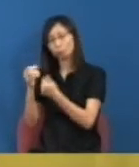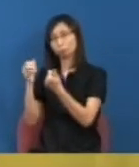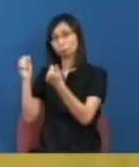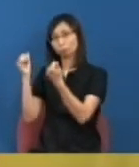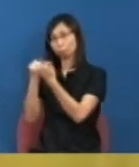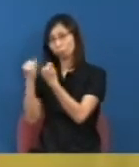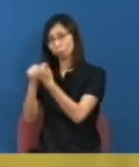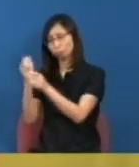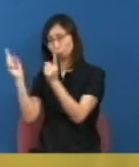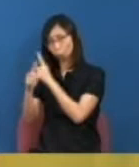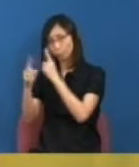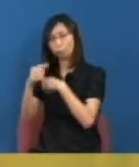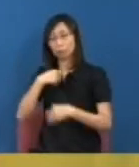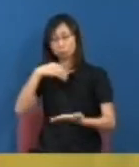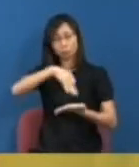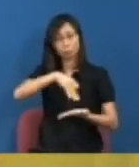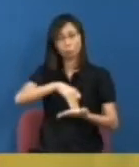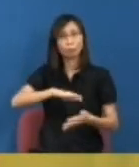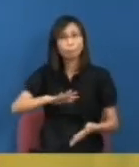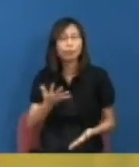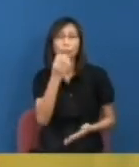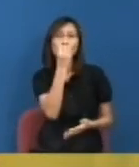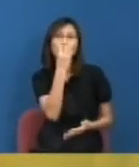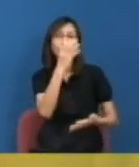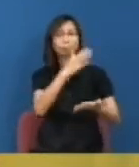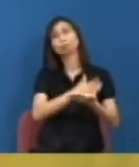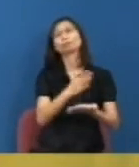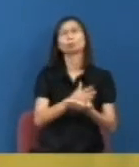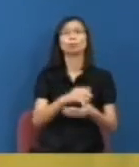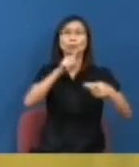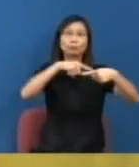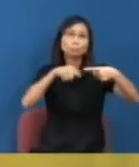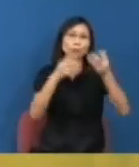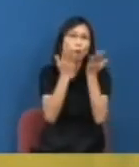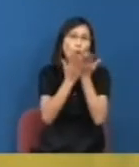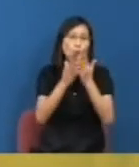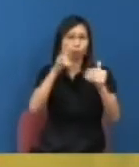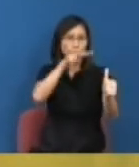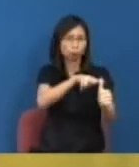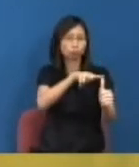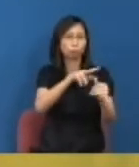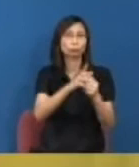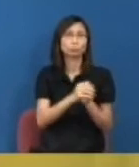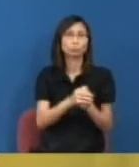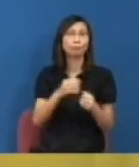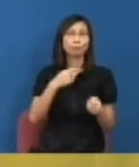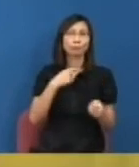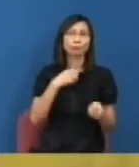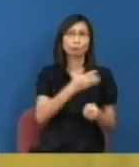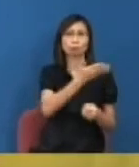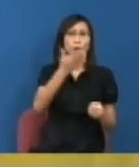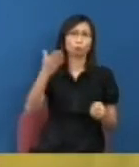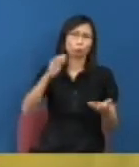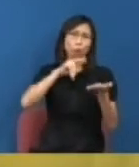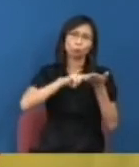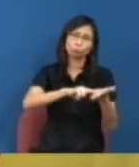始終沒有一種民主化的洗禮所以其實大學的管治大家都基本上都是信大學